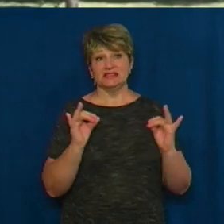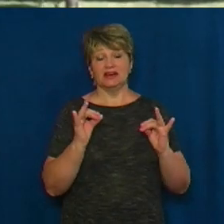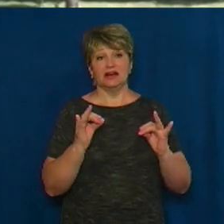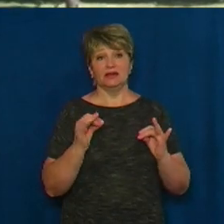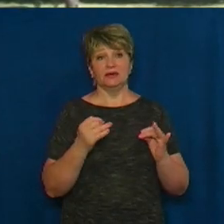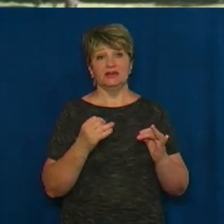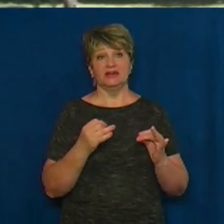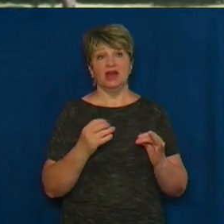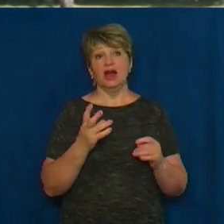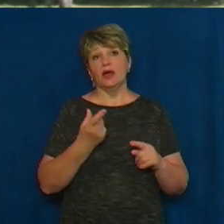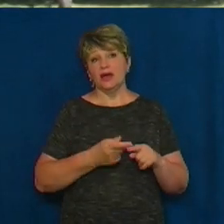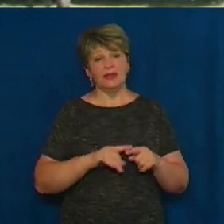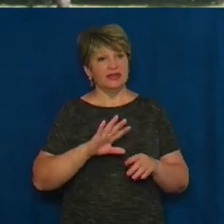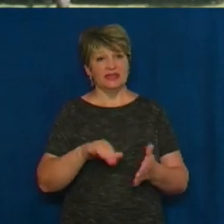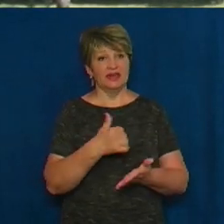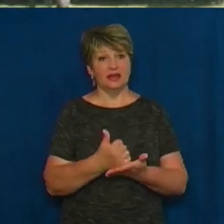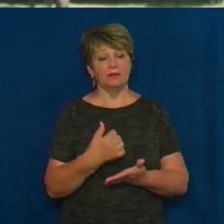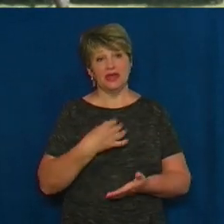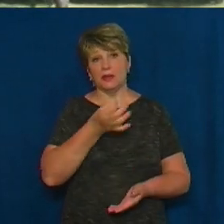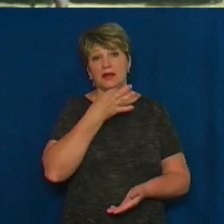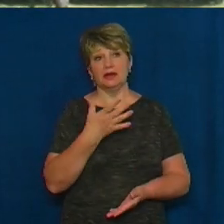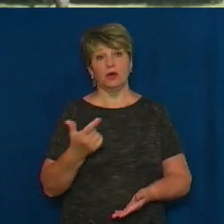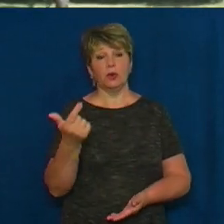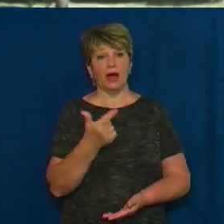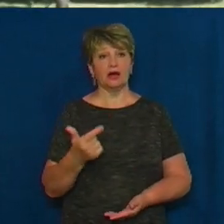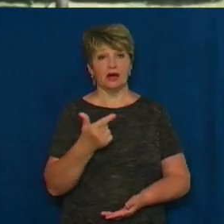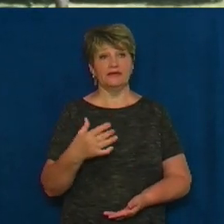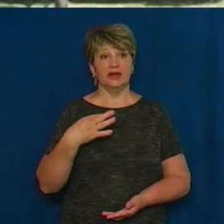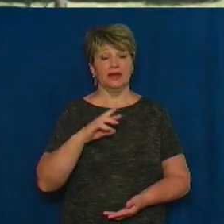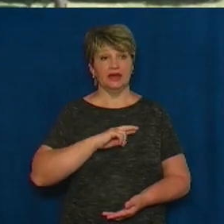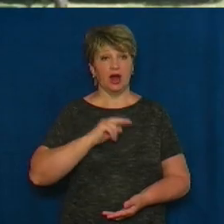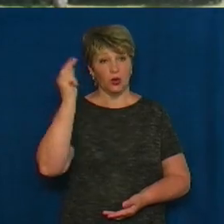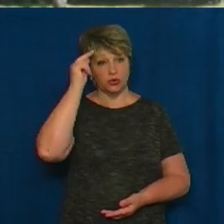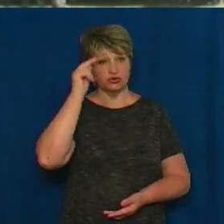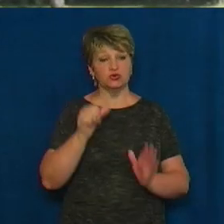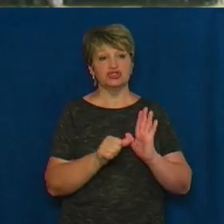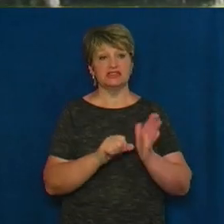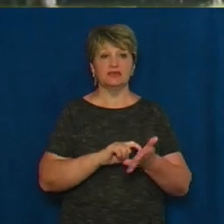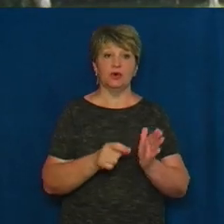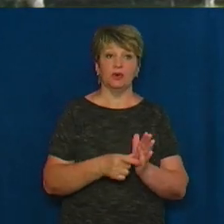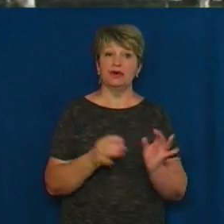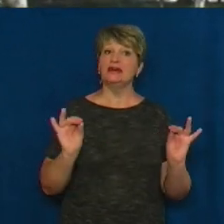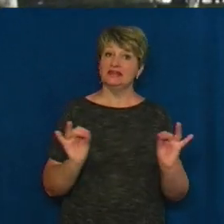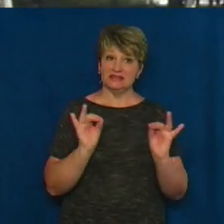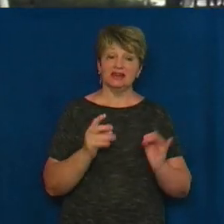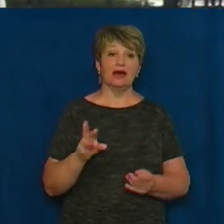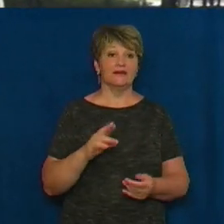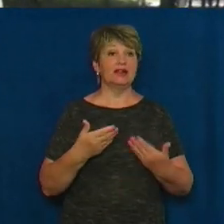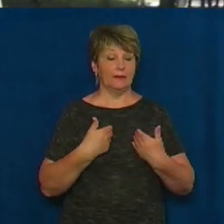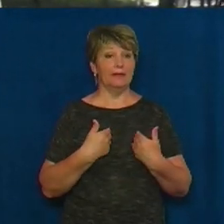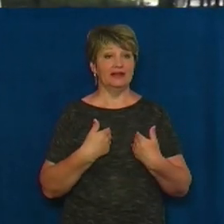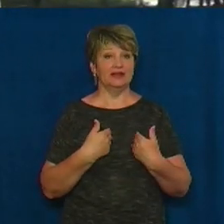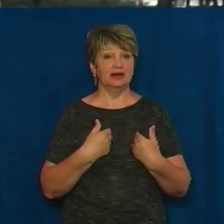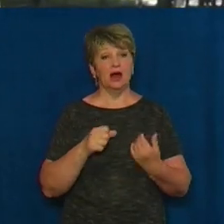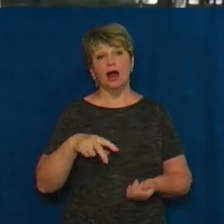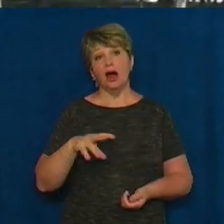проте мені подобається географія. Я вчу її з шостого класу. Це доволі цікаво для мене. Але